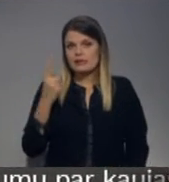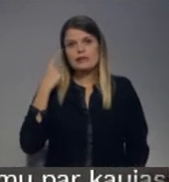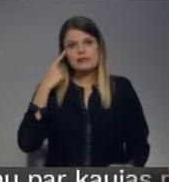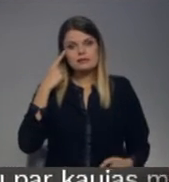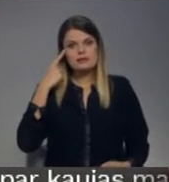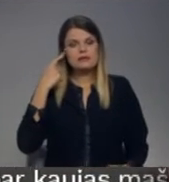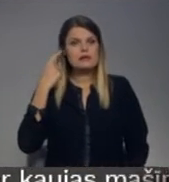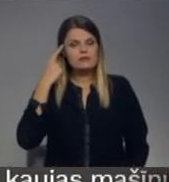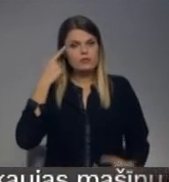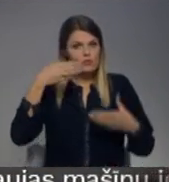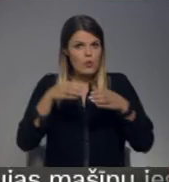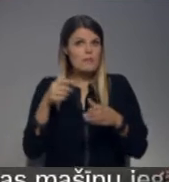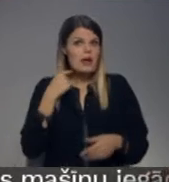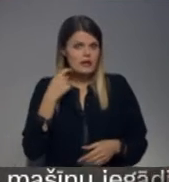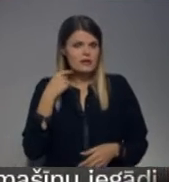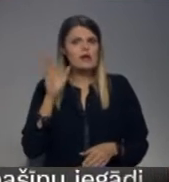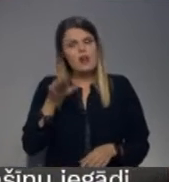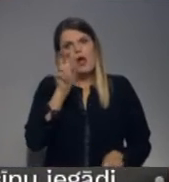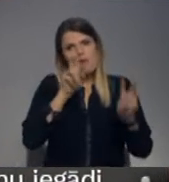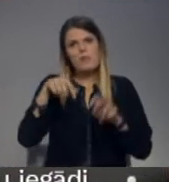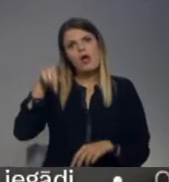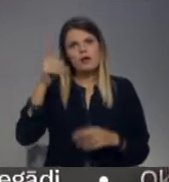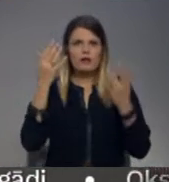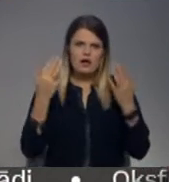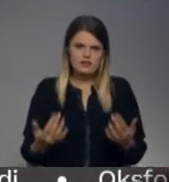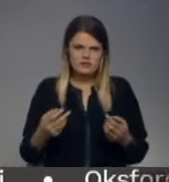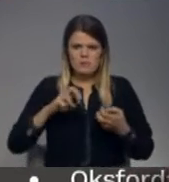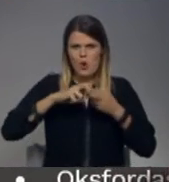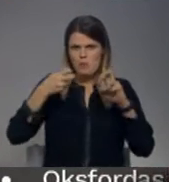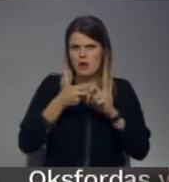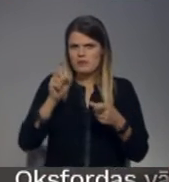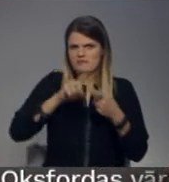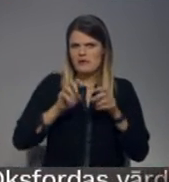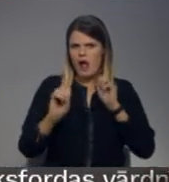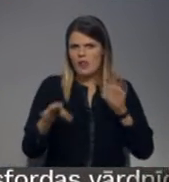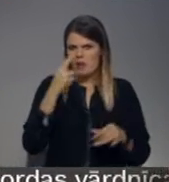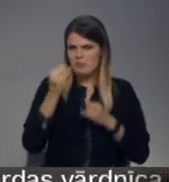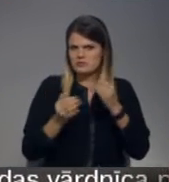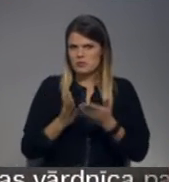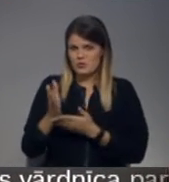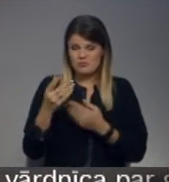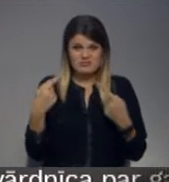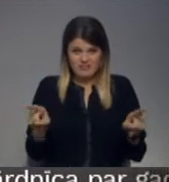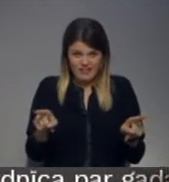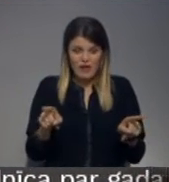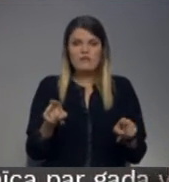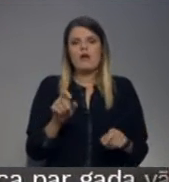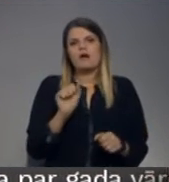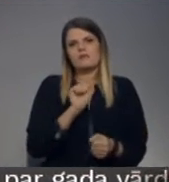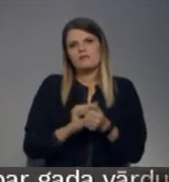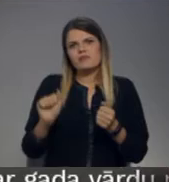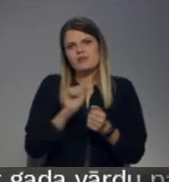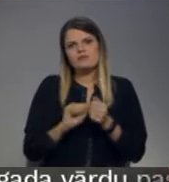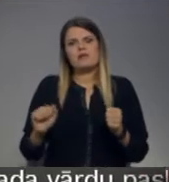rastu risinājumu jielgu šajam hausam atkrituma apsaimniekošanas jomā. Pretējā gadījumā Videsēsardzības un reģionālās attīstības